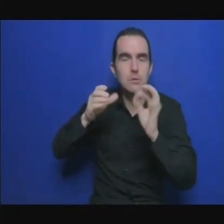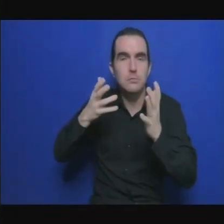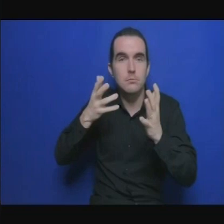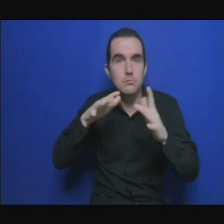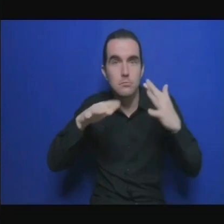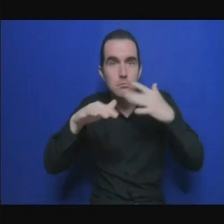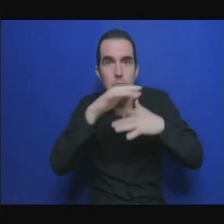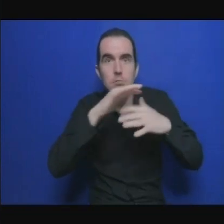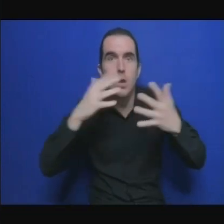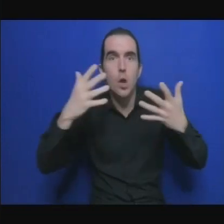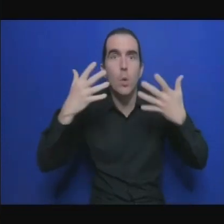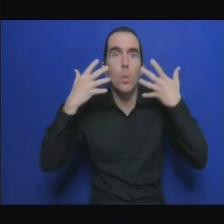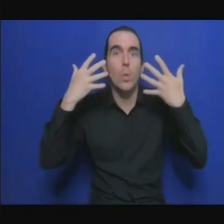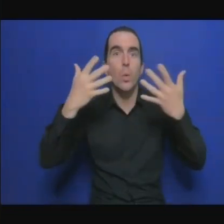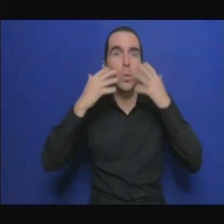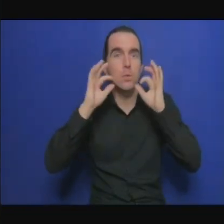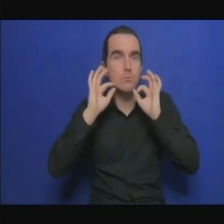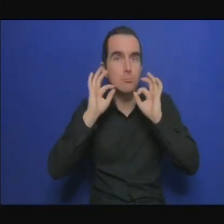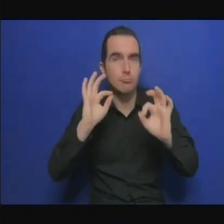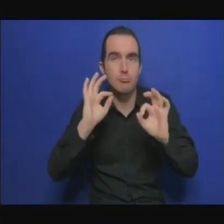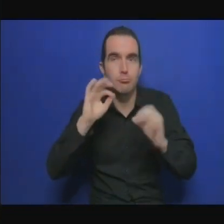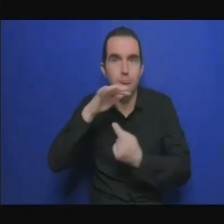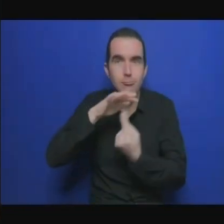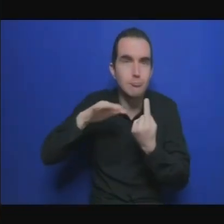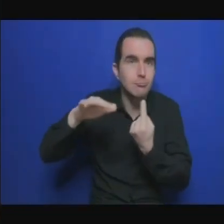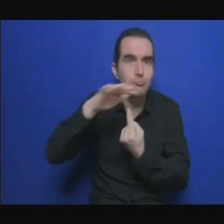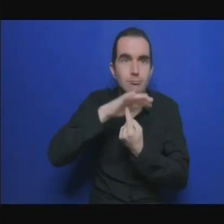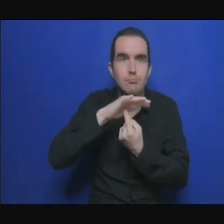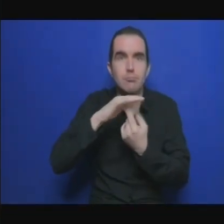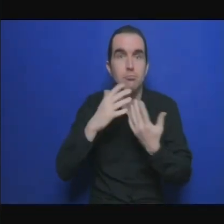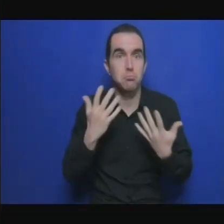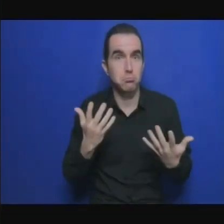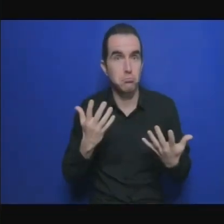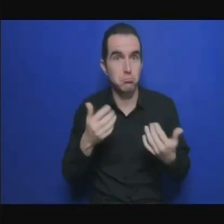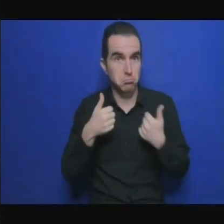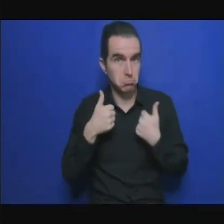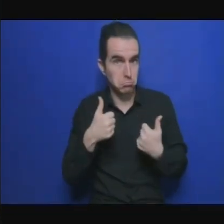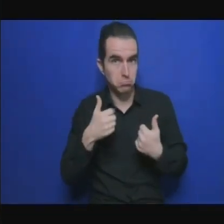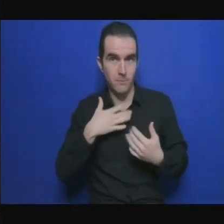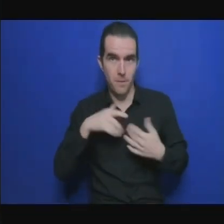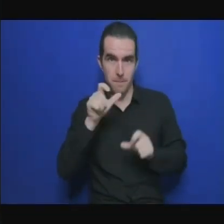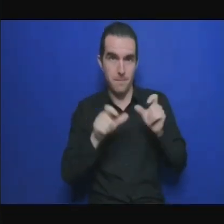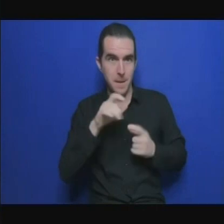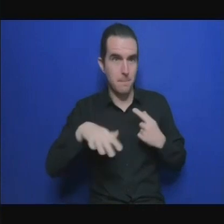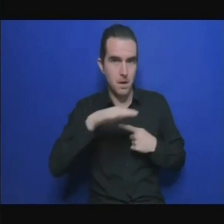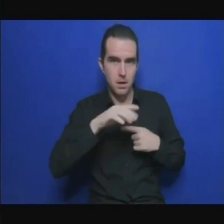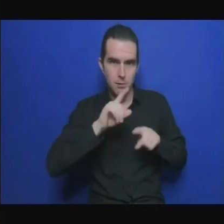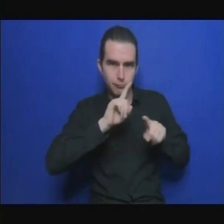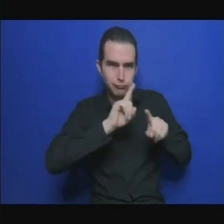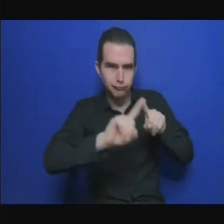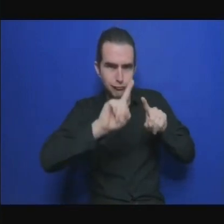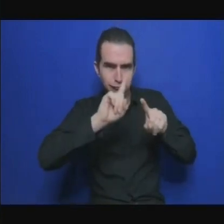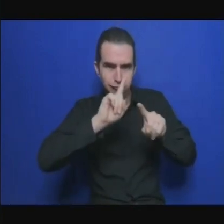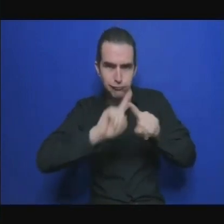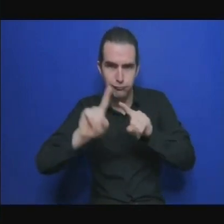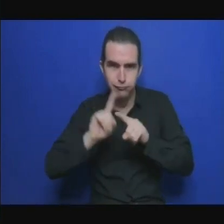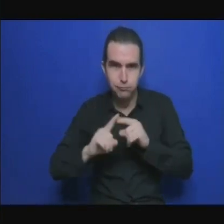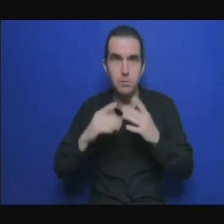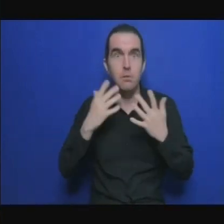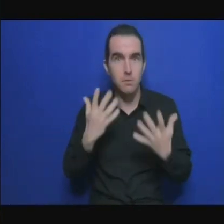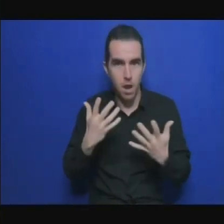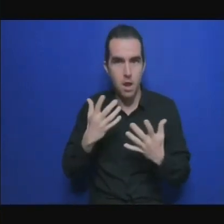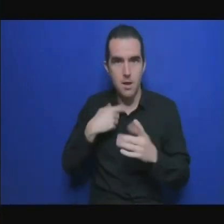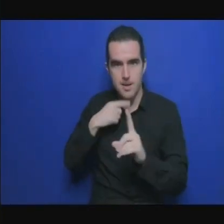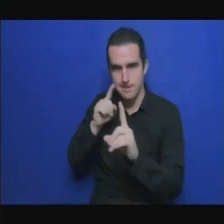gros trucs et moi je crois encore une fois que c'est par la somme de toutes ces petites solutions à l'échelle de